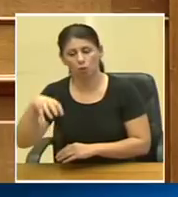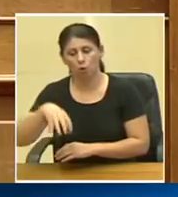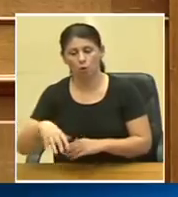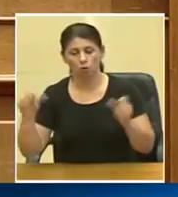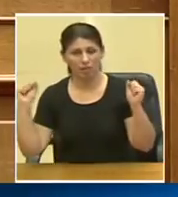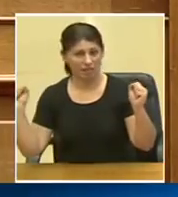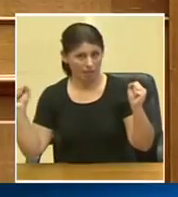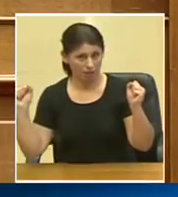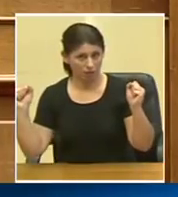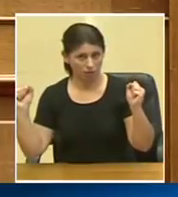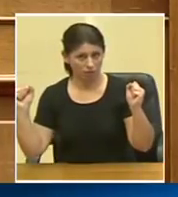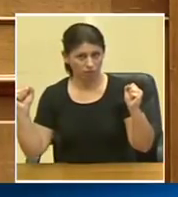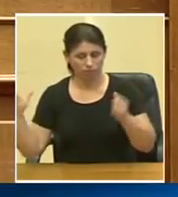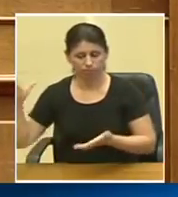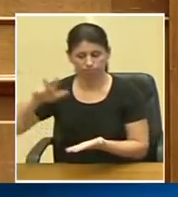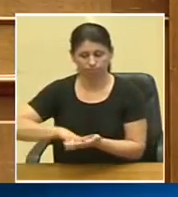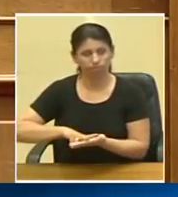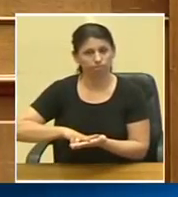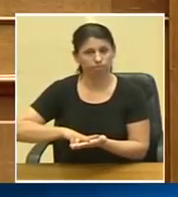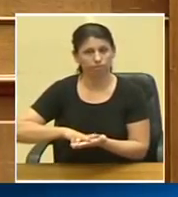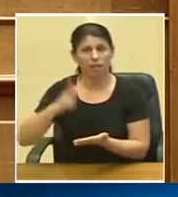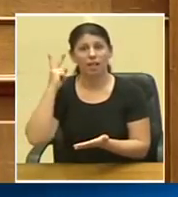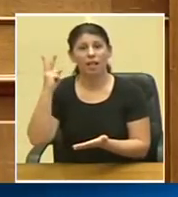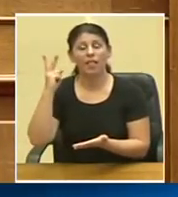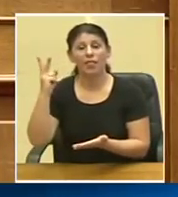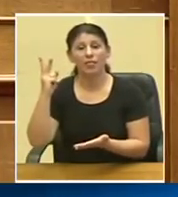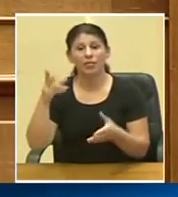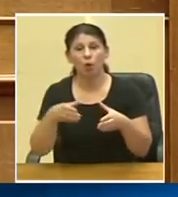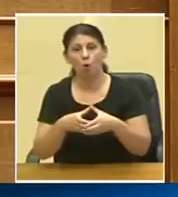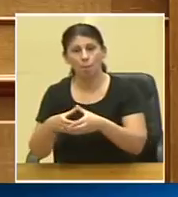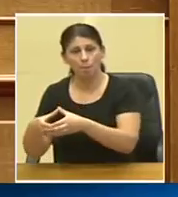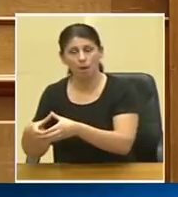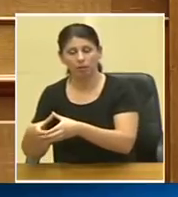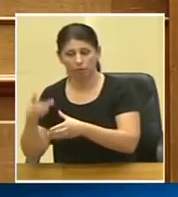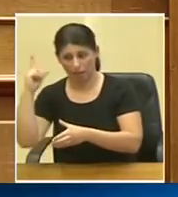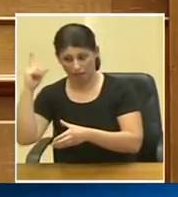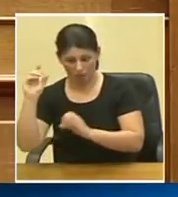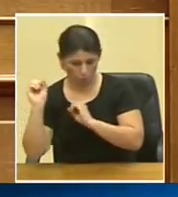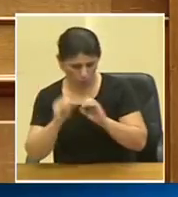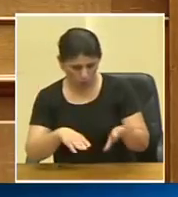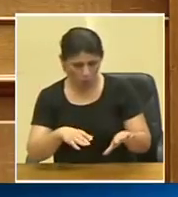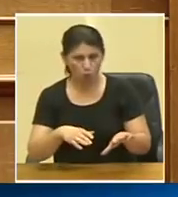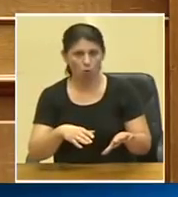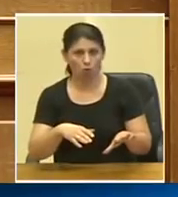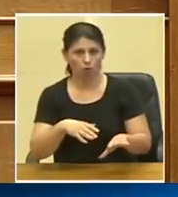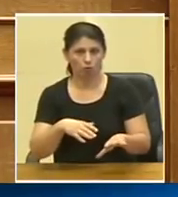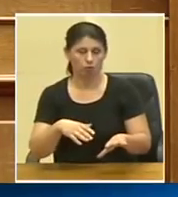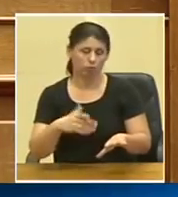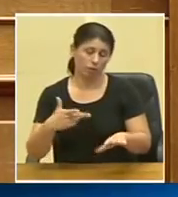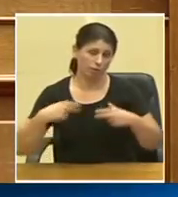και κυρώνει δύο κομμάτια μιας δωρεάς, η οποία